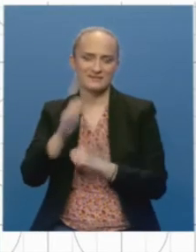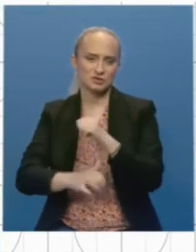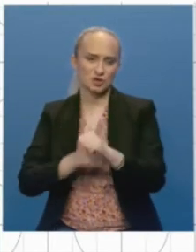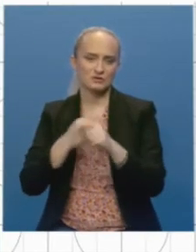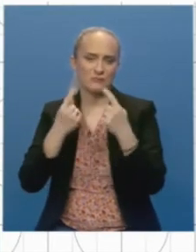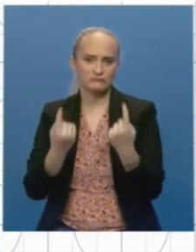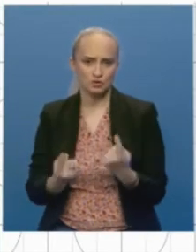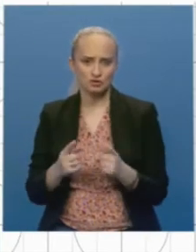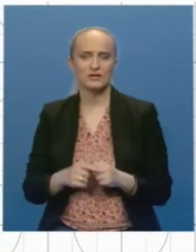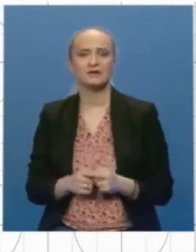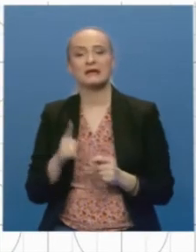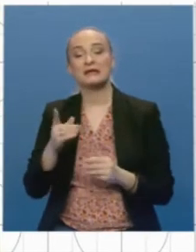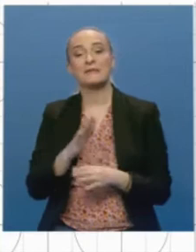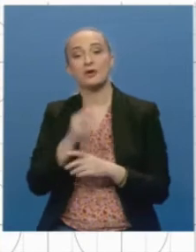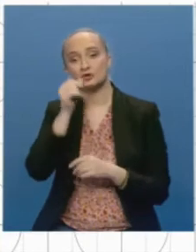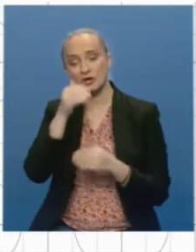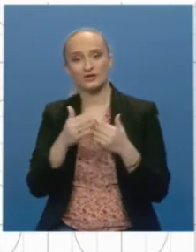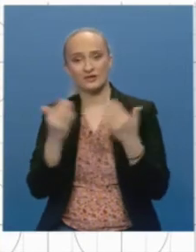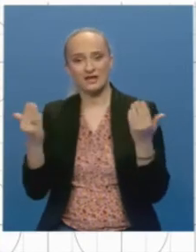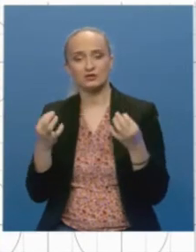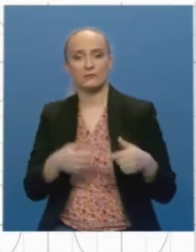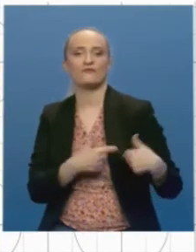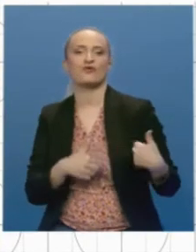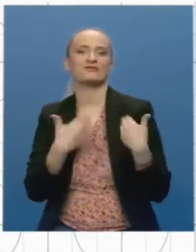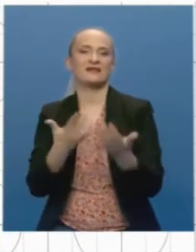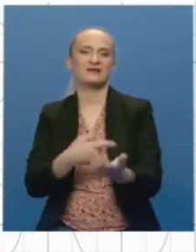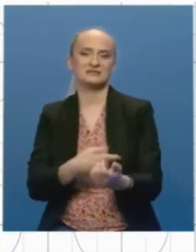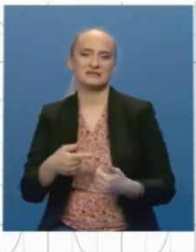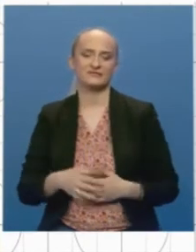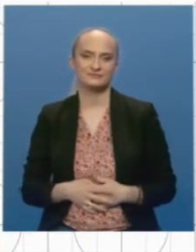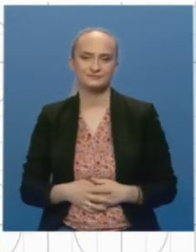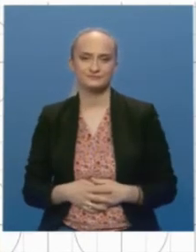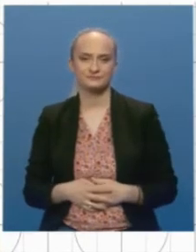godina postojanja i Međunarodni dan dobrovoljnih davalaca.